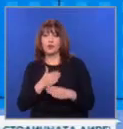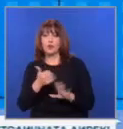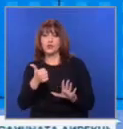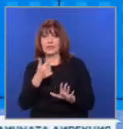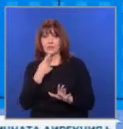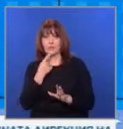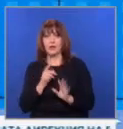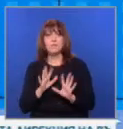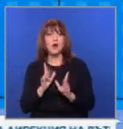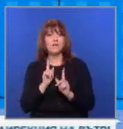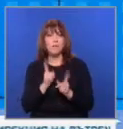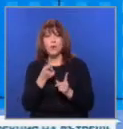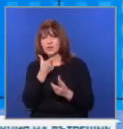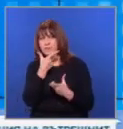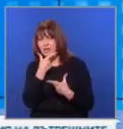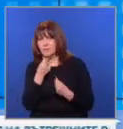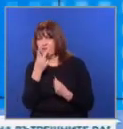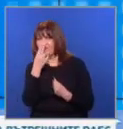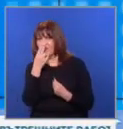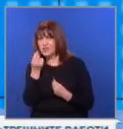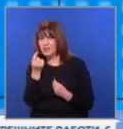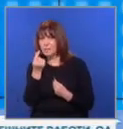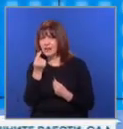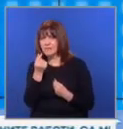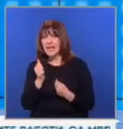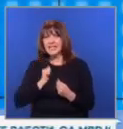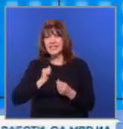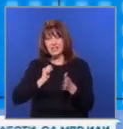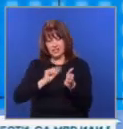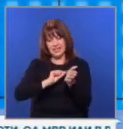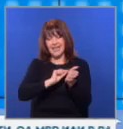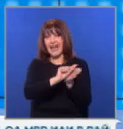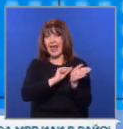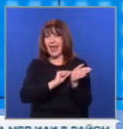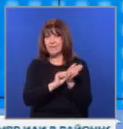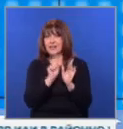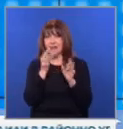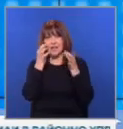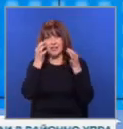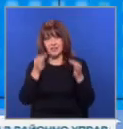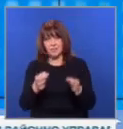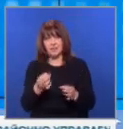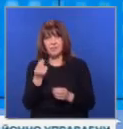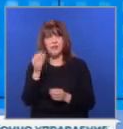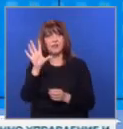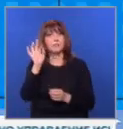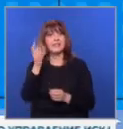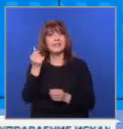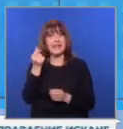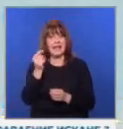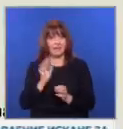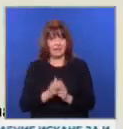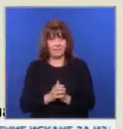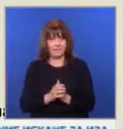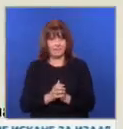По какво можем да разпознаем фалшивите пари? Защитните елементи, за които трябва да внимаваме на банкнотите от 50 лева, например са